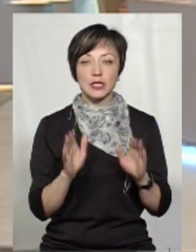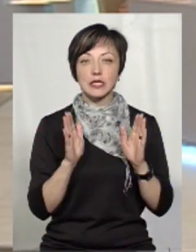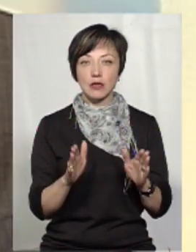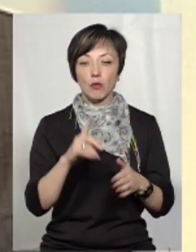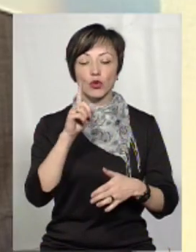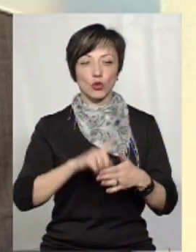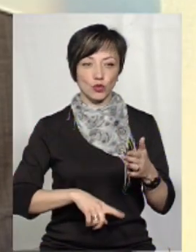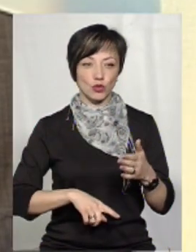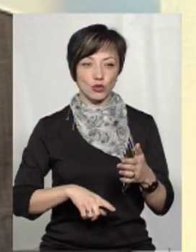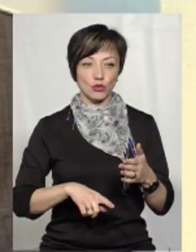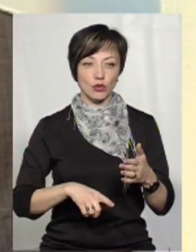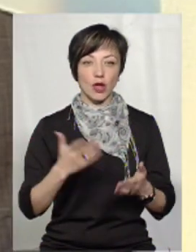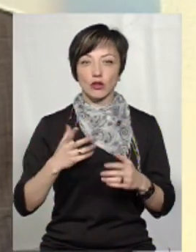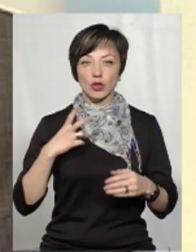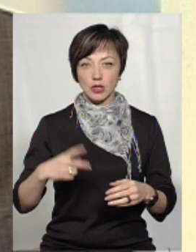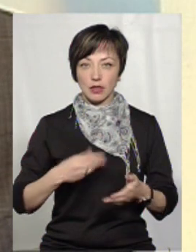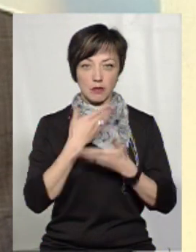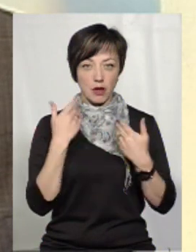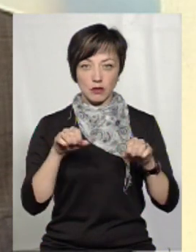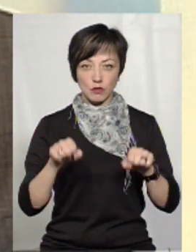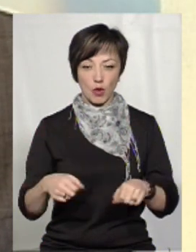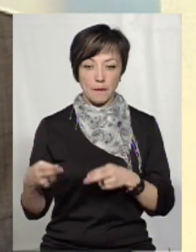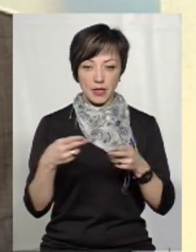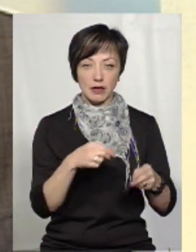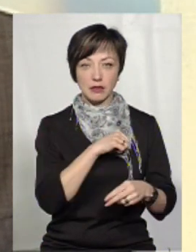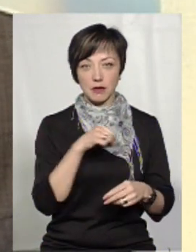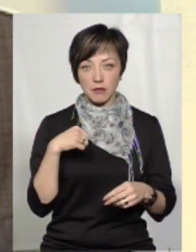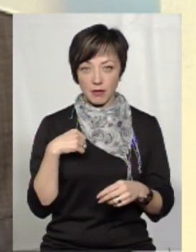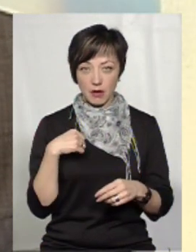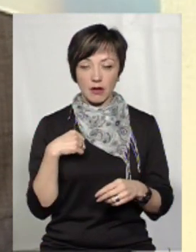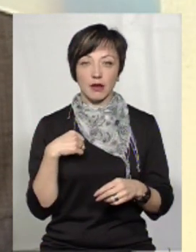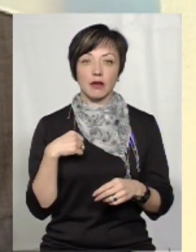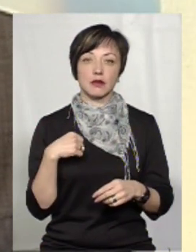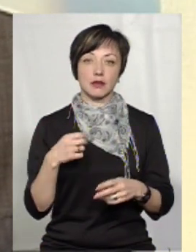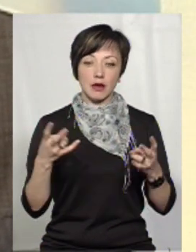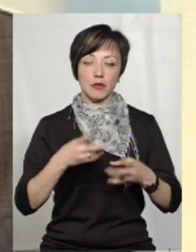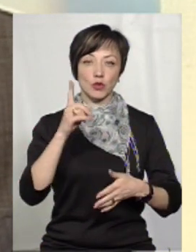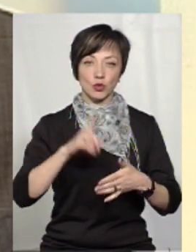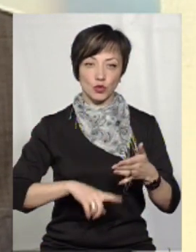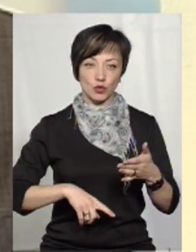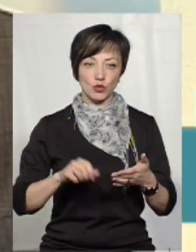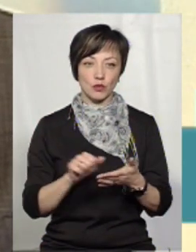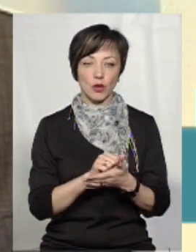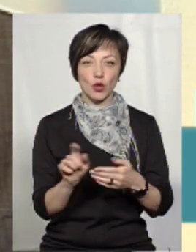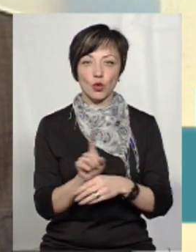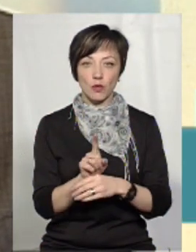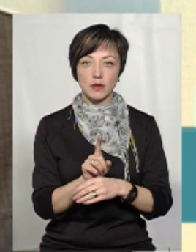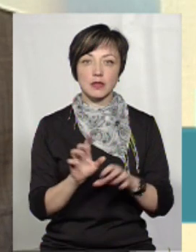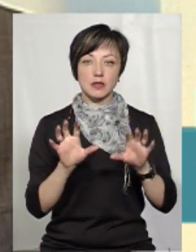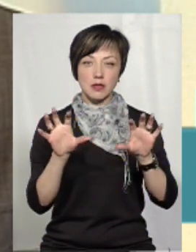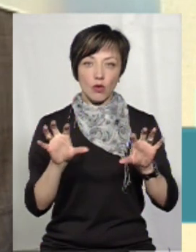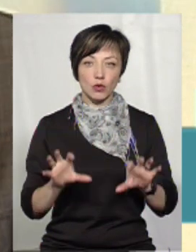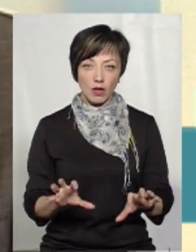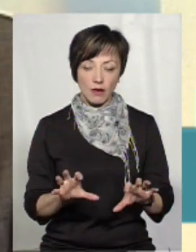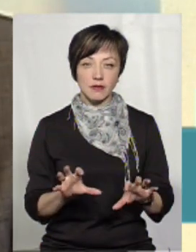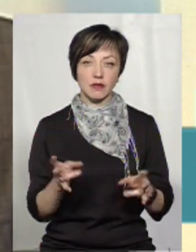виключно по довіреності. Якщо донька не має змоги, власне, з'явитися і зареєструватися, то тут діють норми нашого